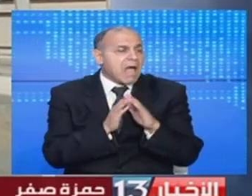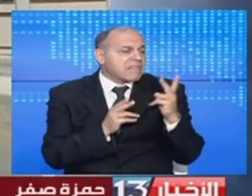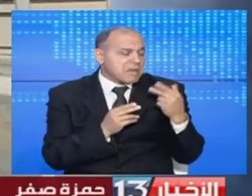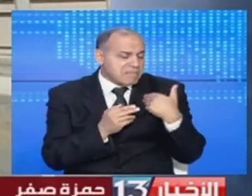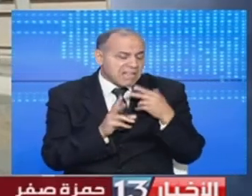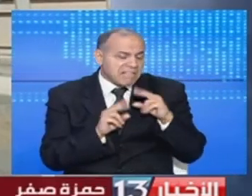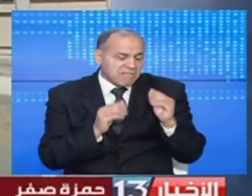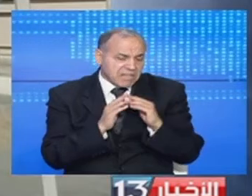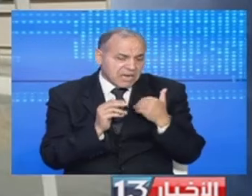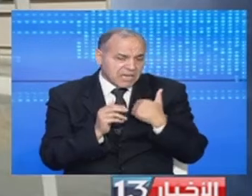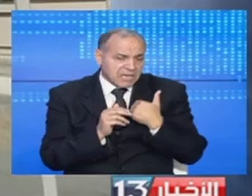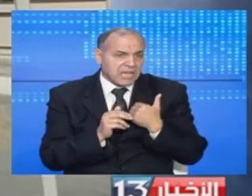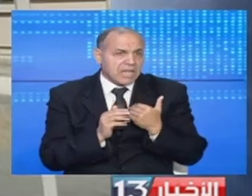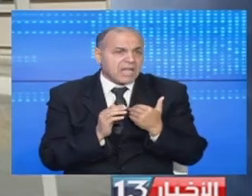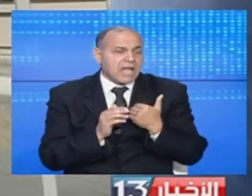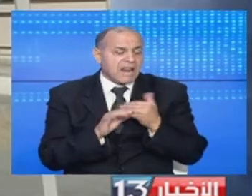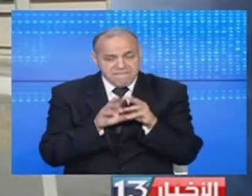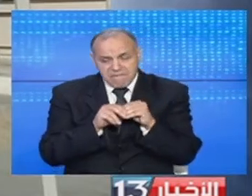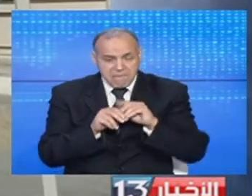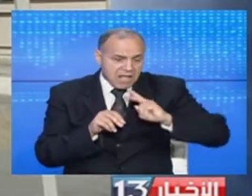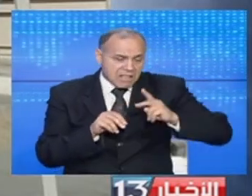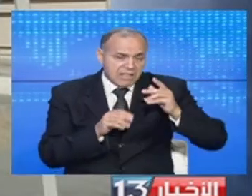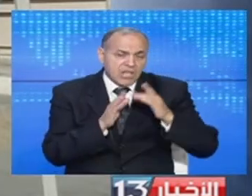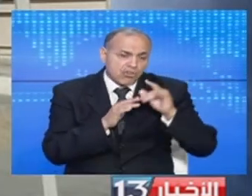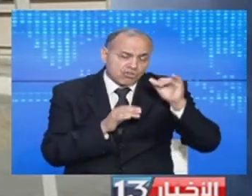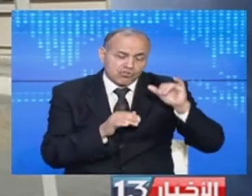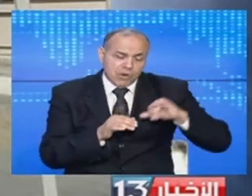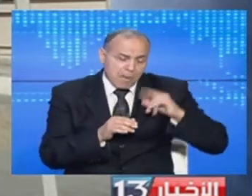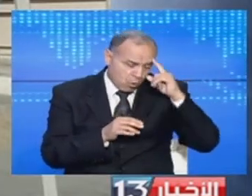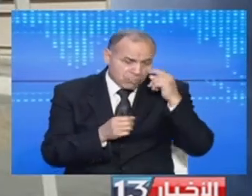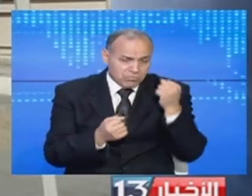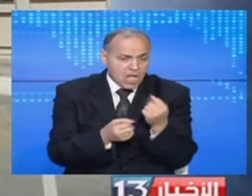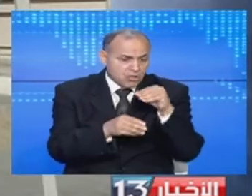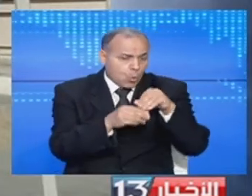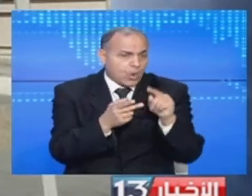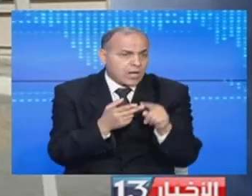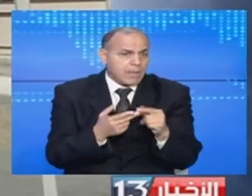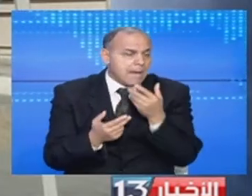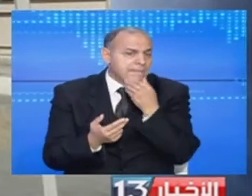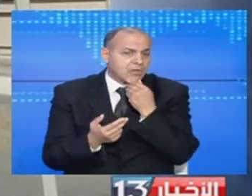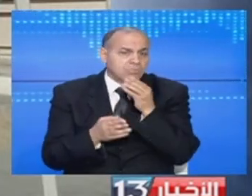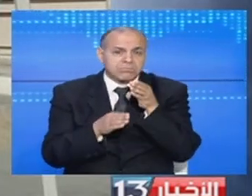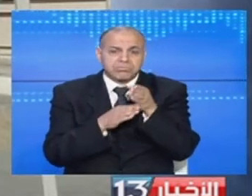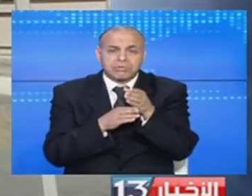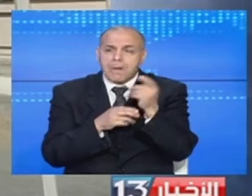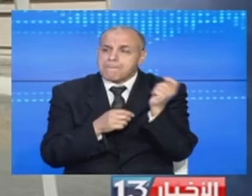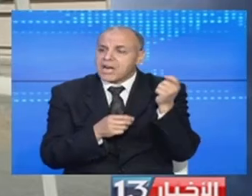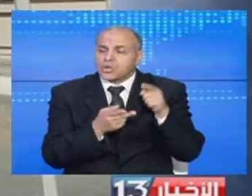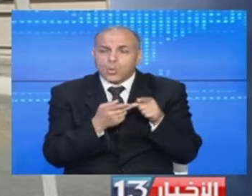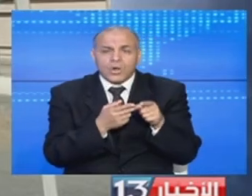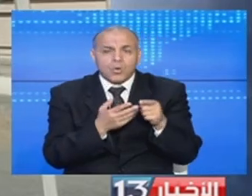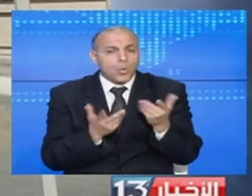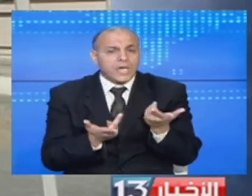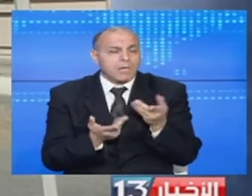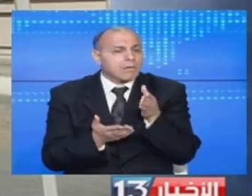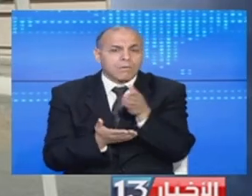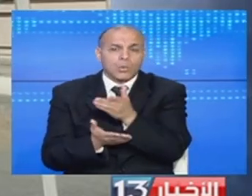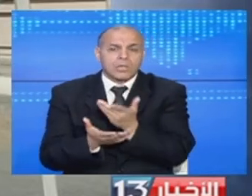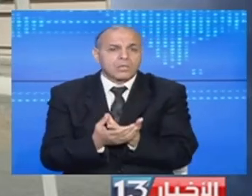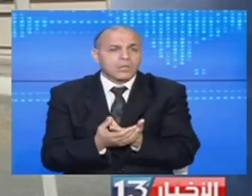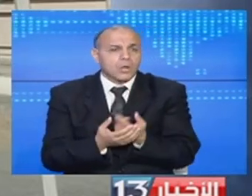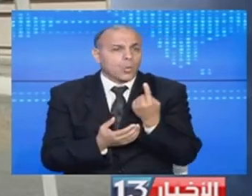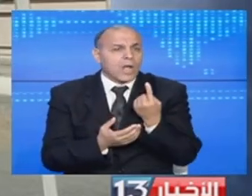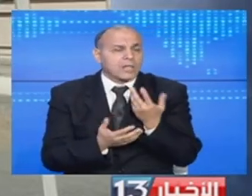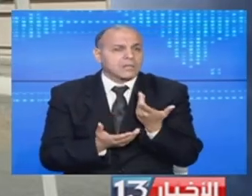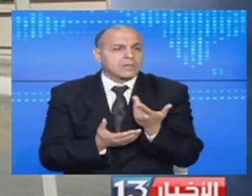عندك دار لول تسكنها في العائلة ودارة تانية تسكنها هنا في المؤسسات في الأنشطة وكل احنا نمشي المهرجانات نمشي التظاهرات يجي